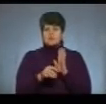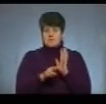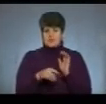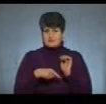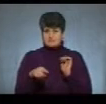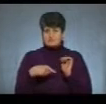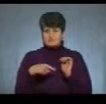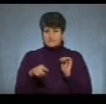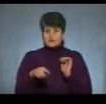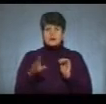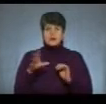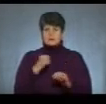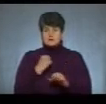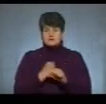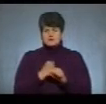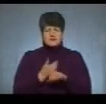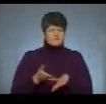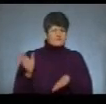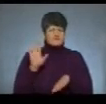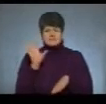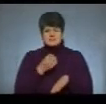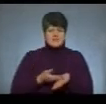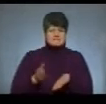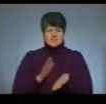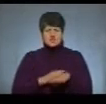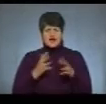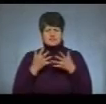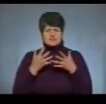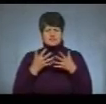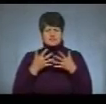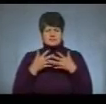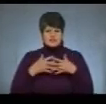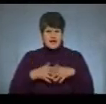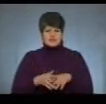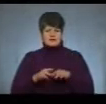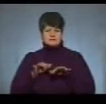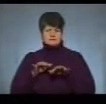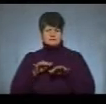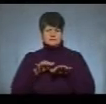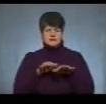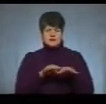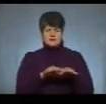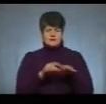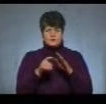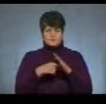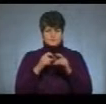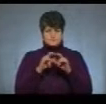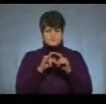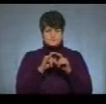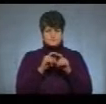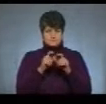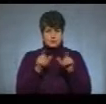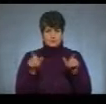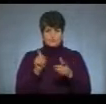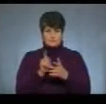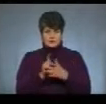вся важка техніка, яка рухалася наступом на термінали, ми мусили